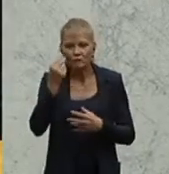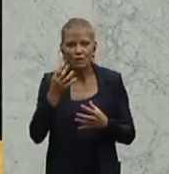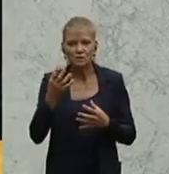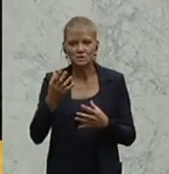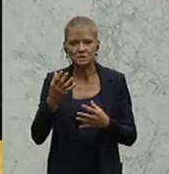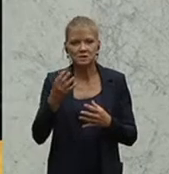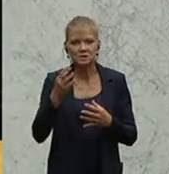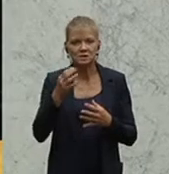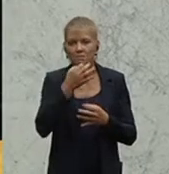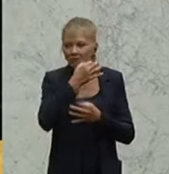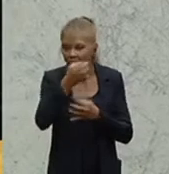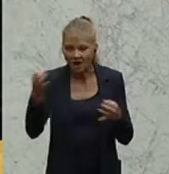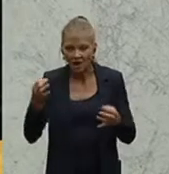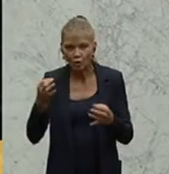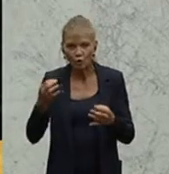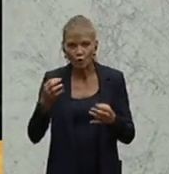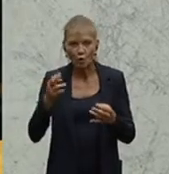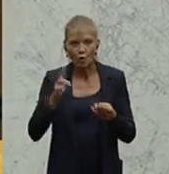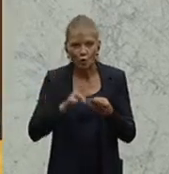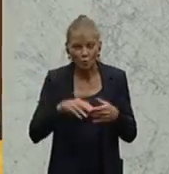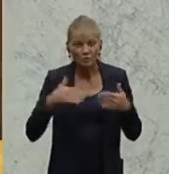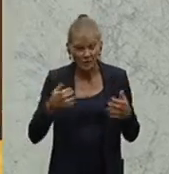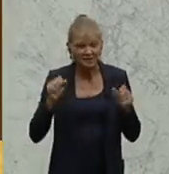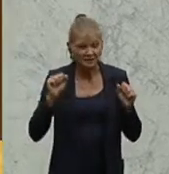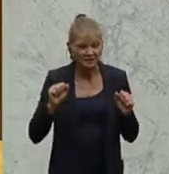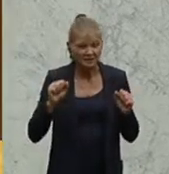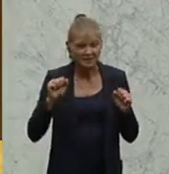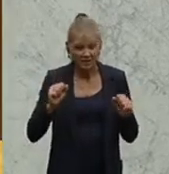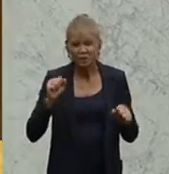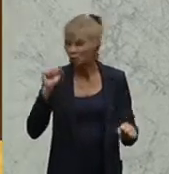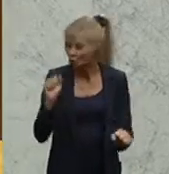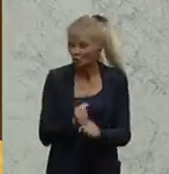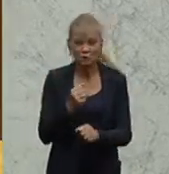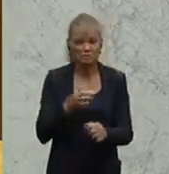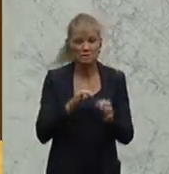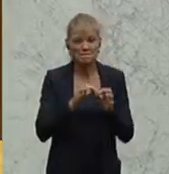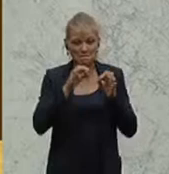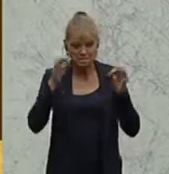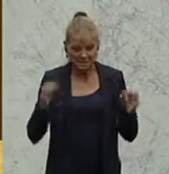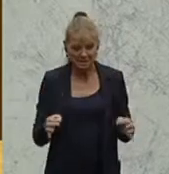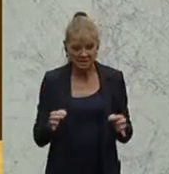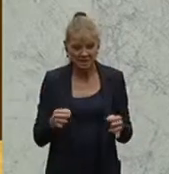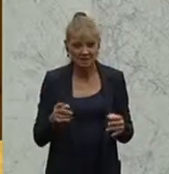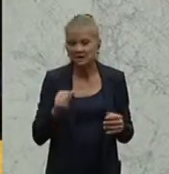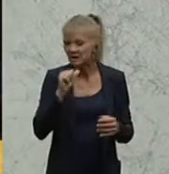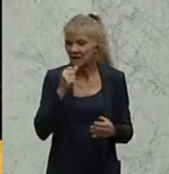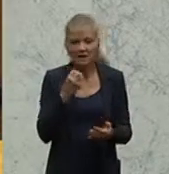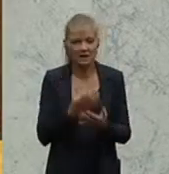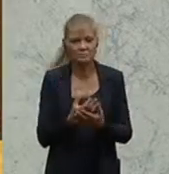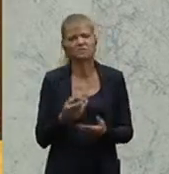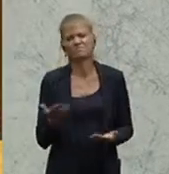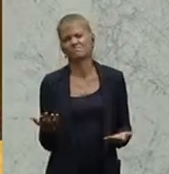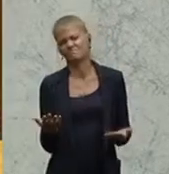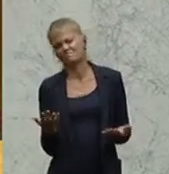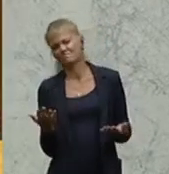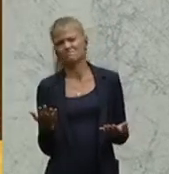herauskommt. Ob dieses Gelbe vom Ei ist, wage ich zu bezweifeln. Zweite Geschichte ist, und das konnte bei